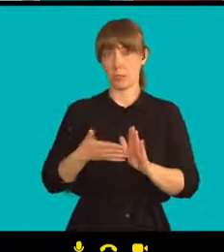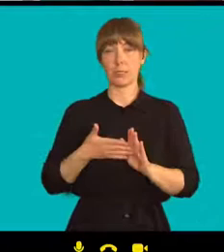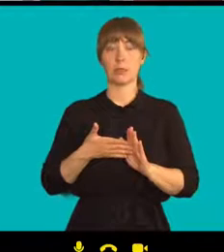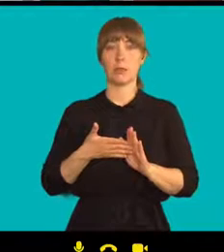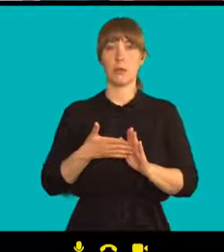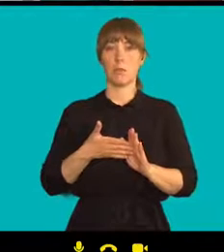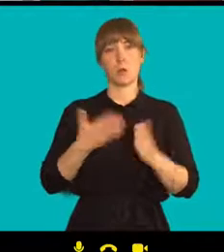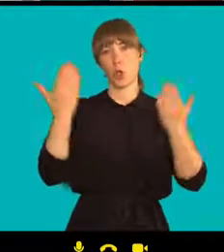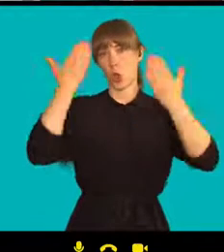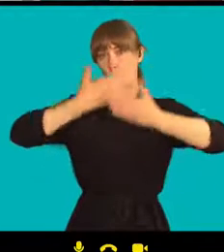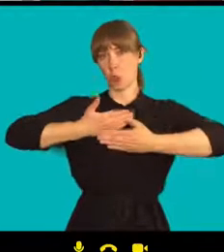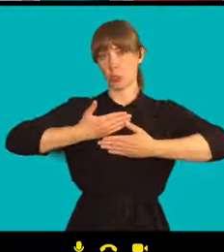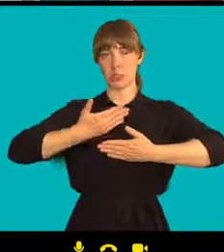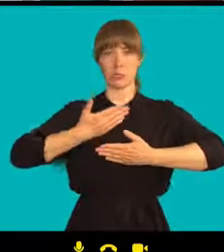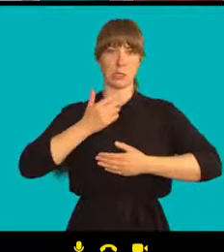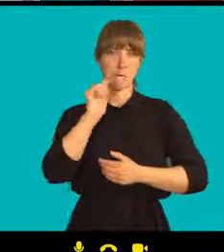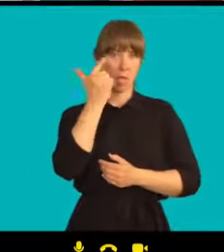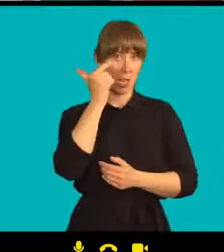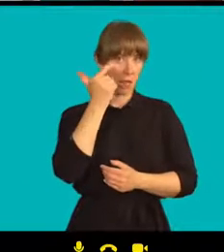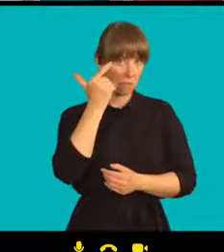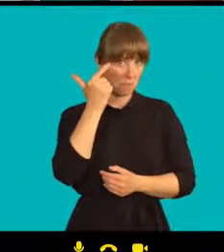Jsou zhruba dvě hodiny ráno.